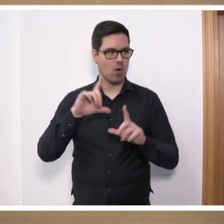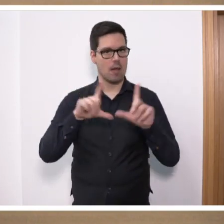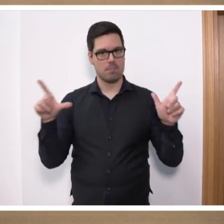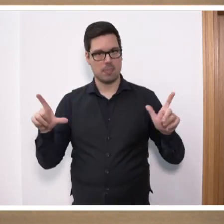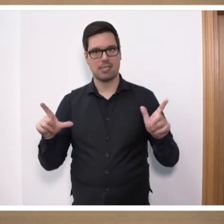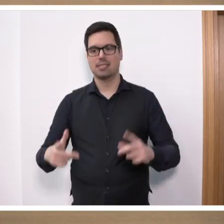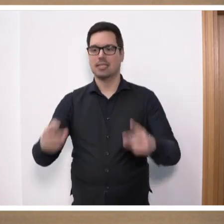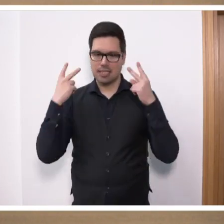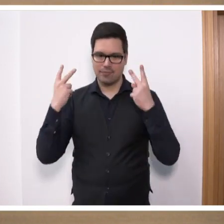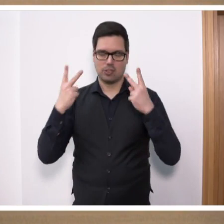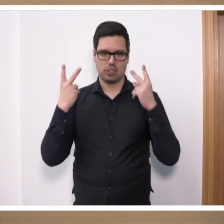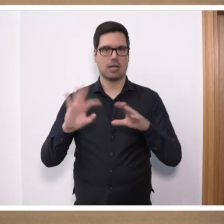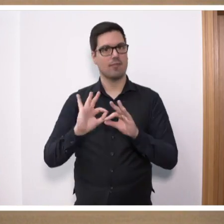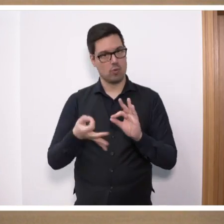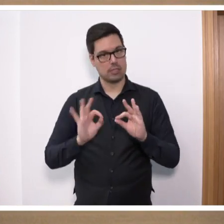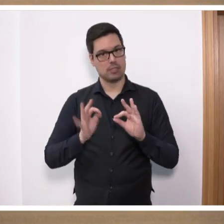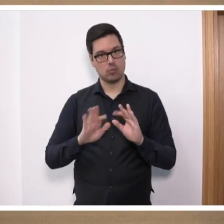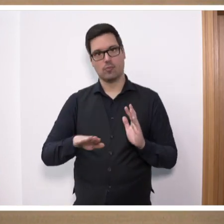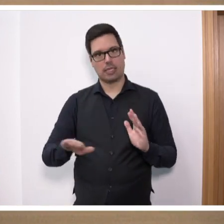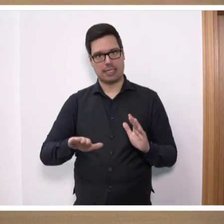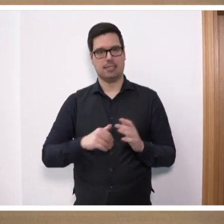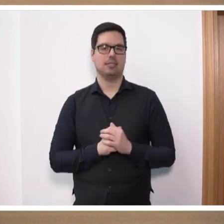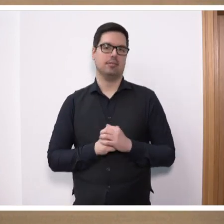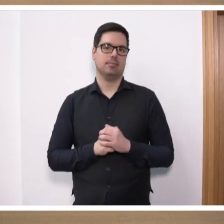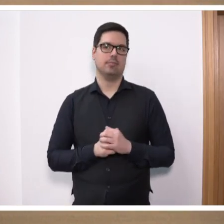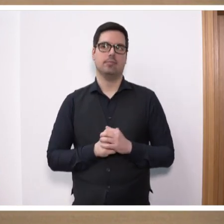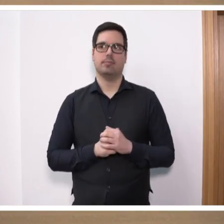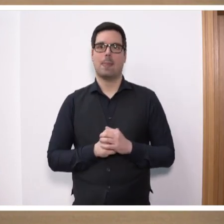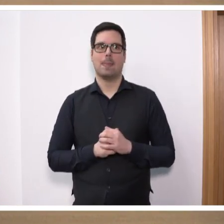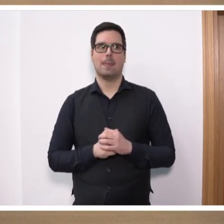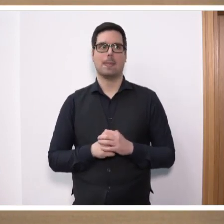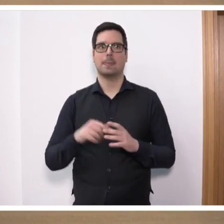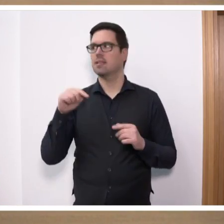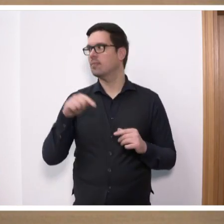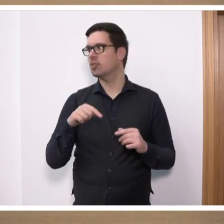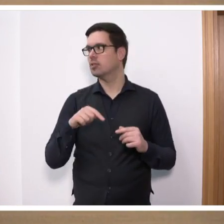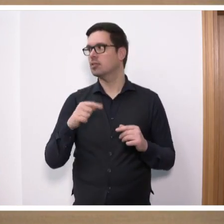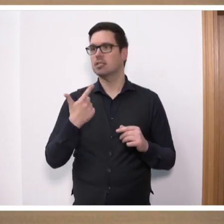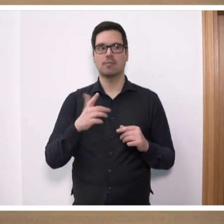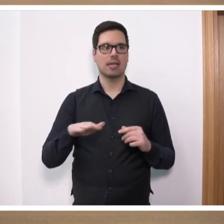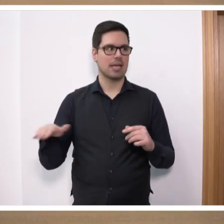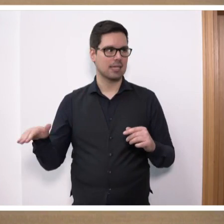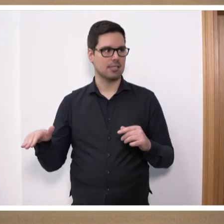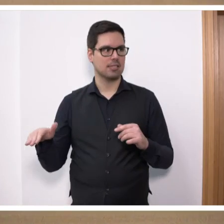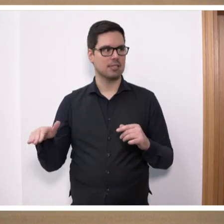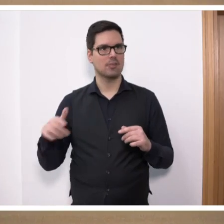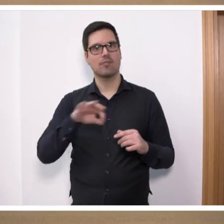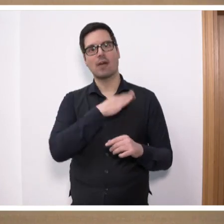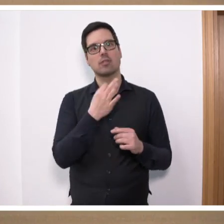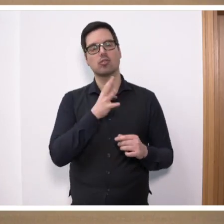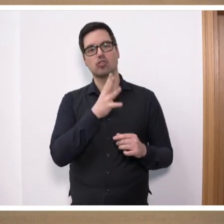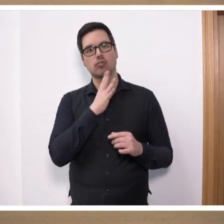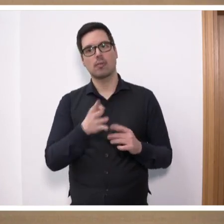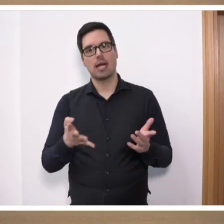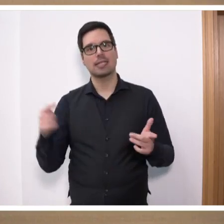Funktion für das Kind. Und ich habe jetzt, sage ich auch noch mal von mir, ich habe zwei Enkel, die sind französischsprachig, die sind vor